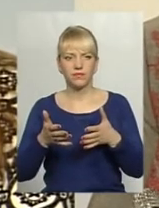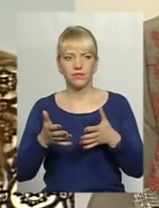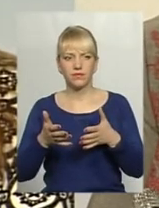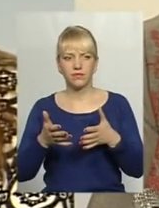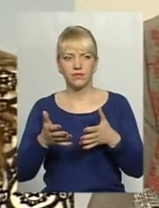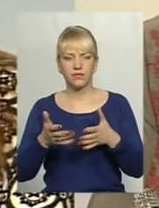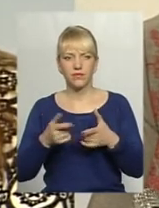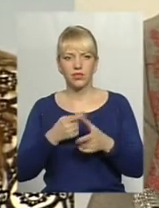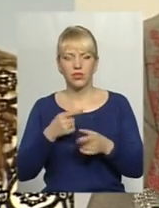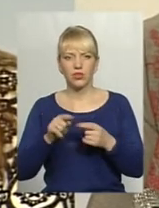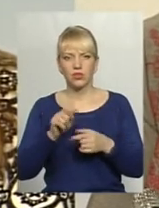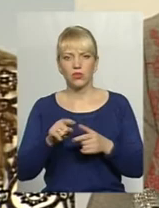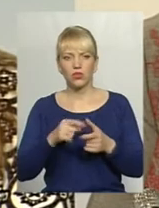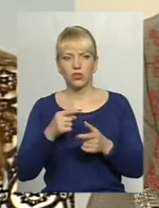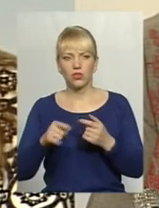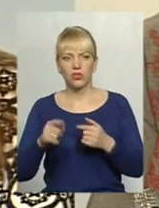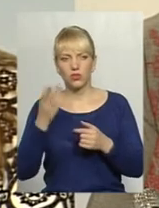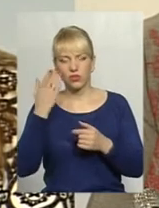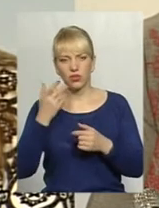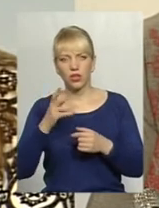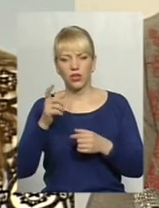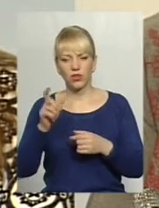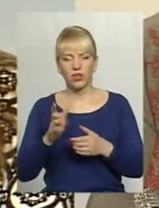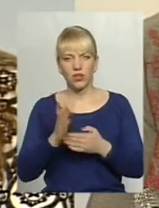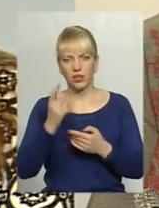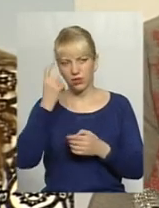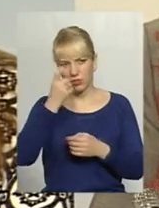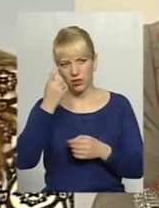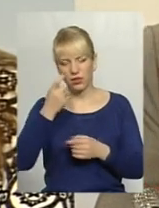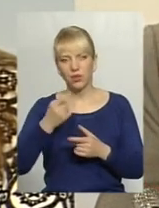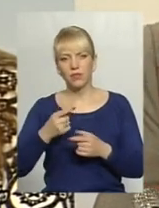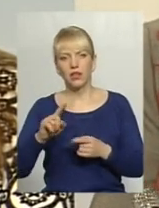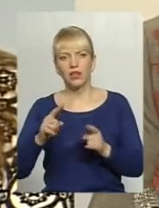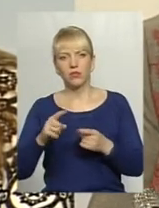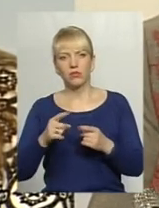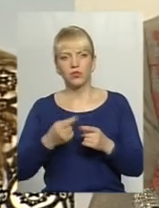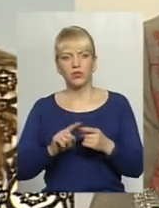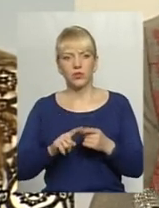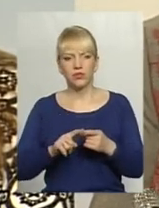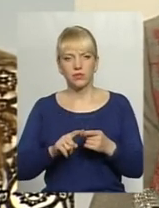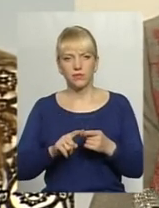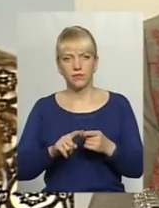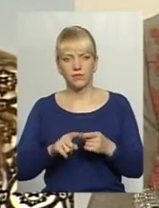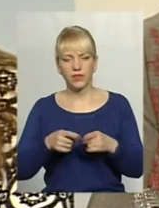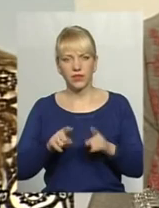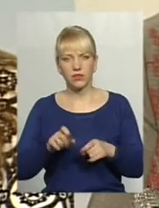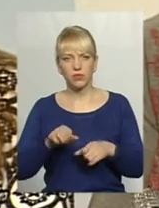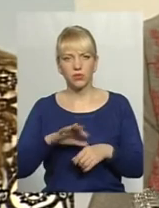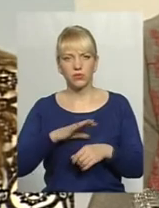того чи іншого, коли людина перебуває в стані алкогольного сп'яніння. Тому що це дійсно можуть